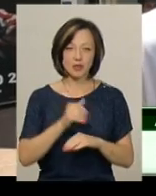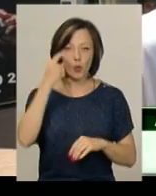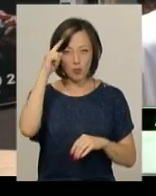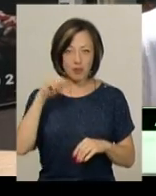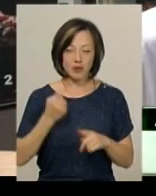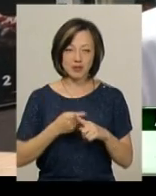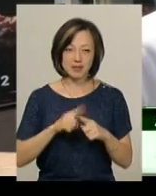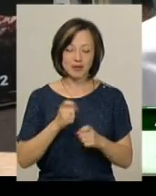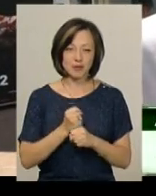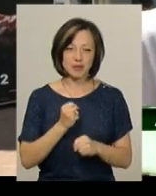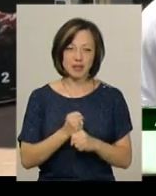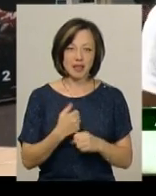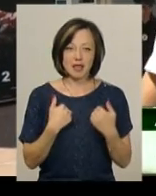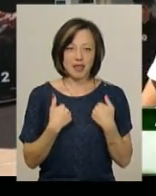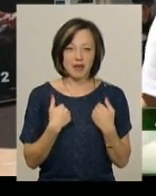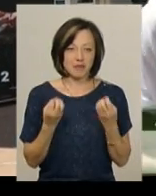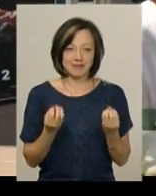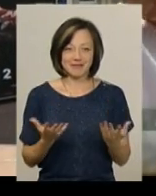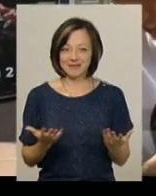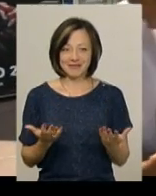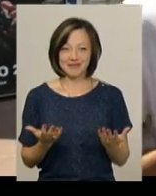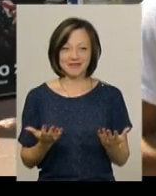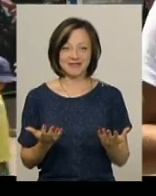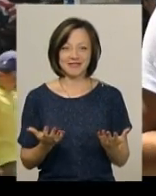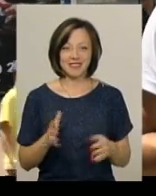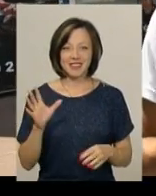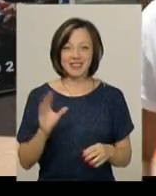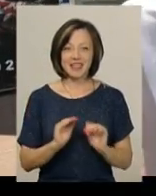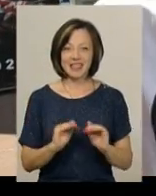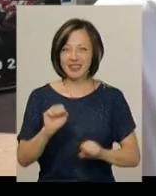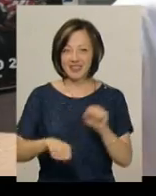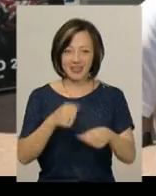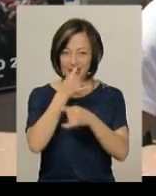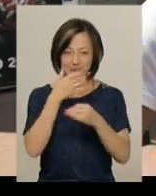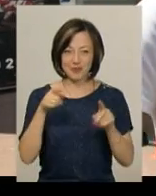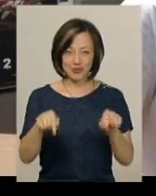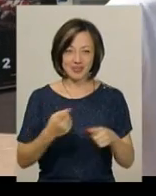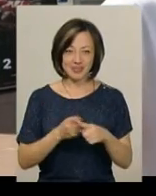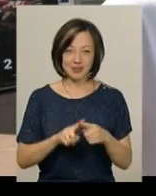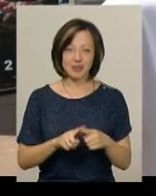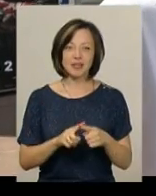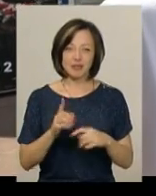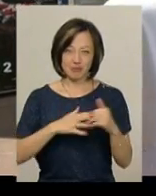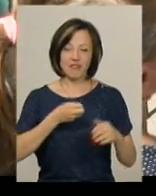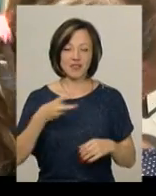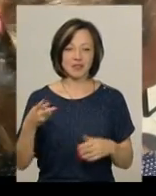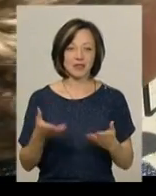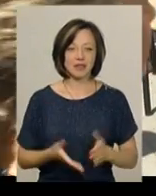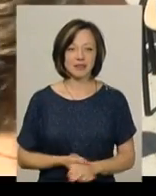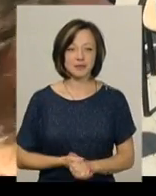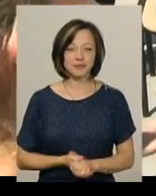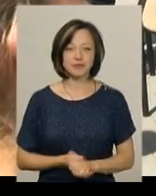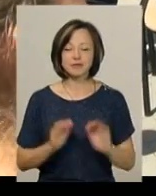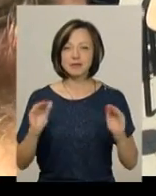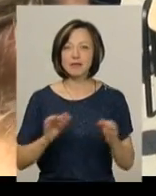вміють. Я просто все дитинство від'їздив і не можу це проїхати. Тобто це професіоналізм. У